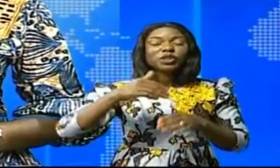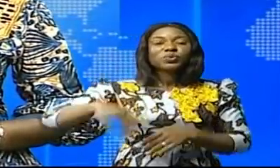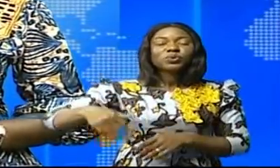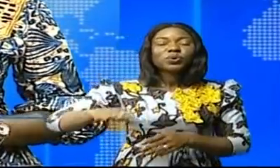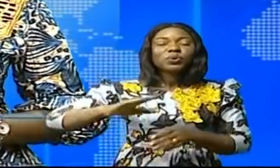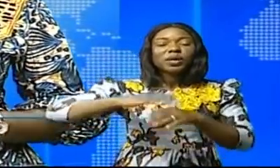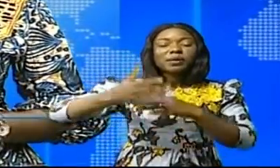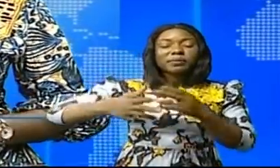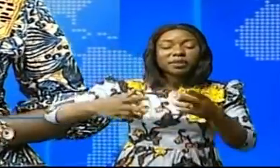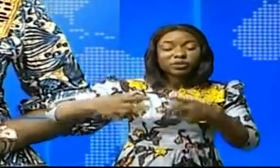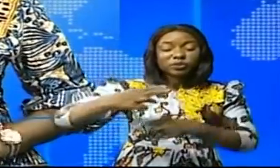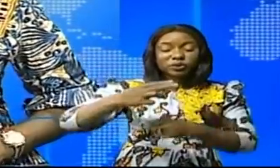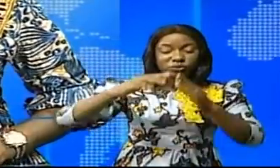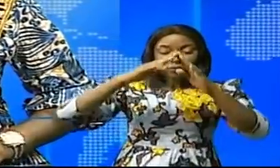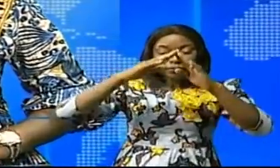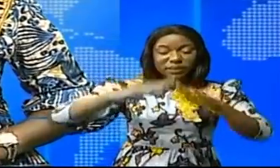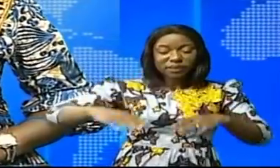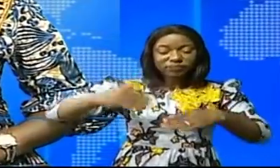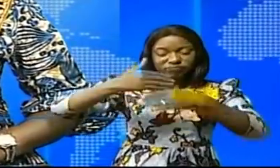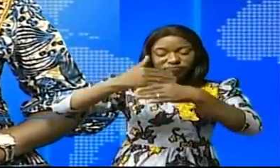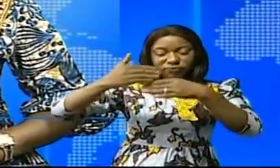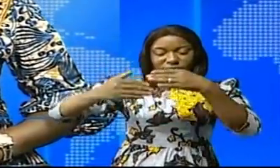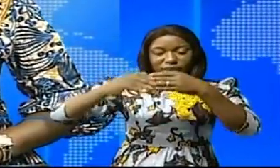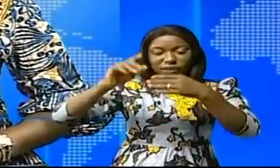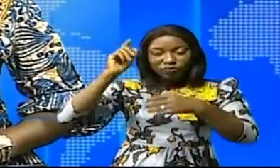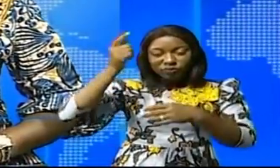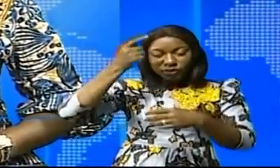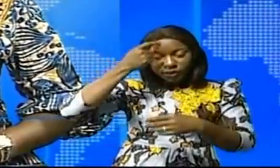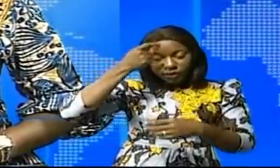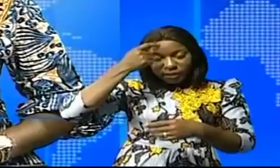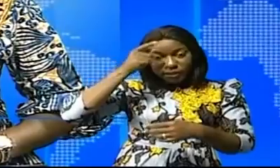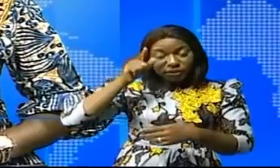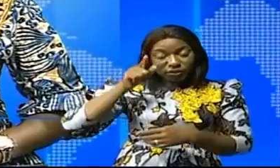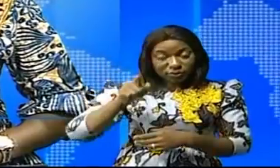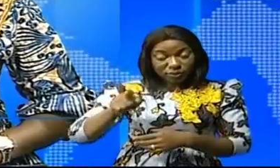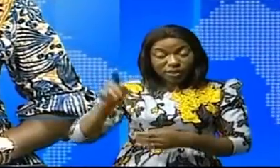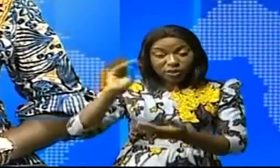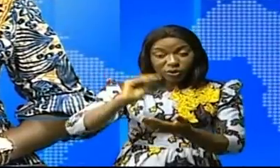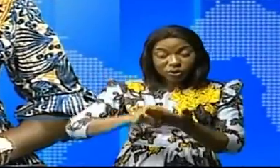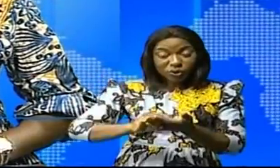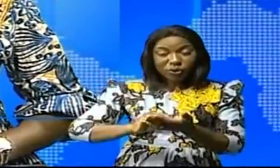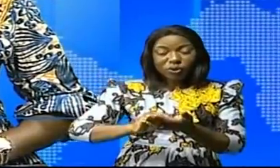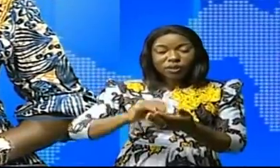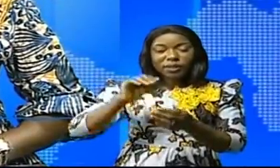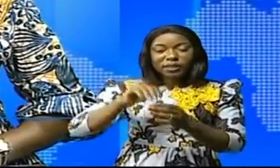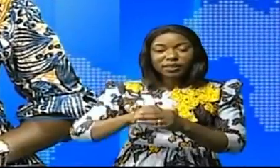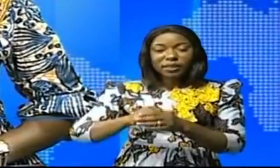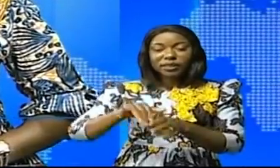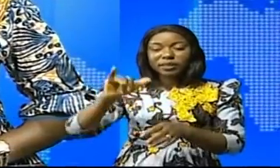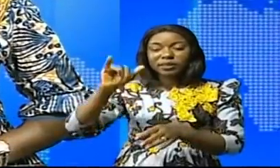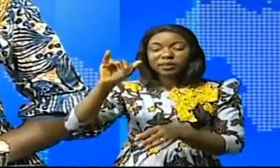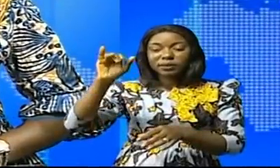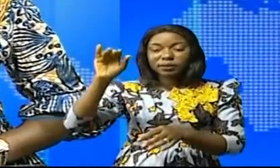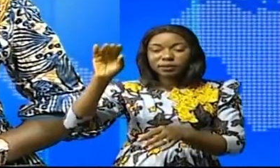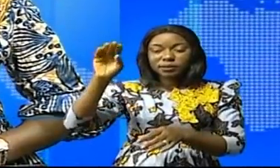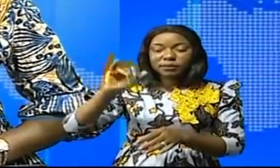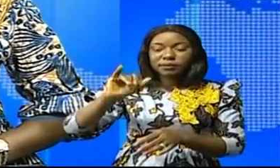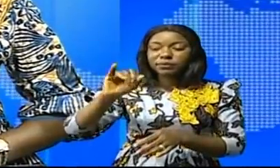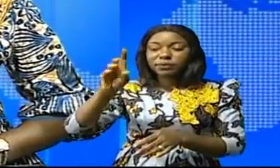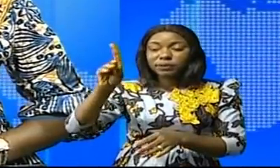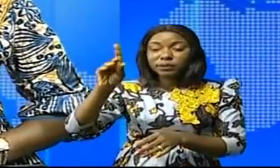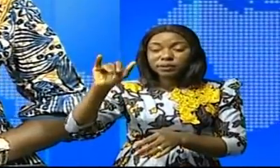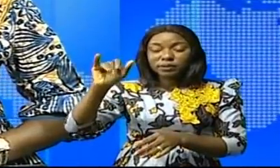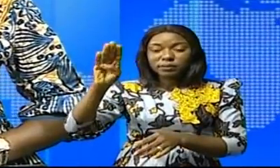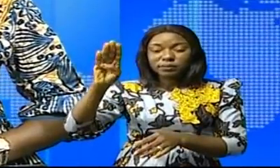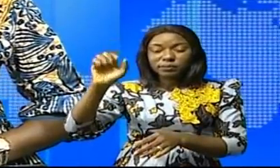'inauguration des infrastructures modernes, le gouverneur Willy Itundala était cette fois-ci à Dibailoué, Mangaye, et à la mission